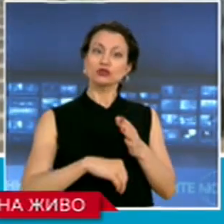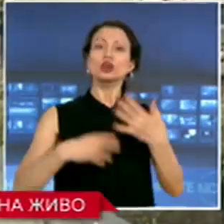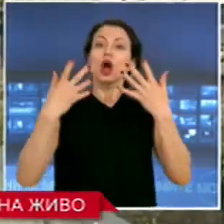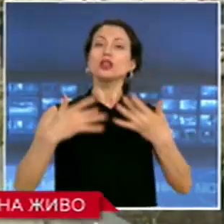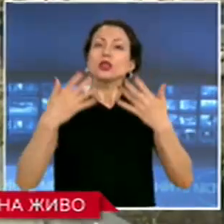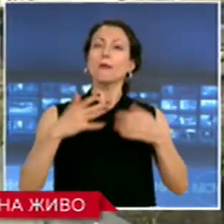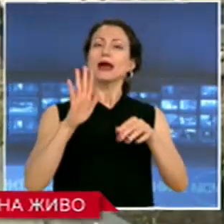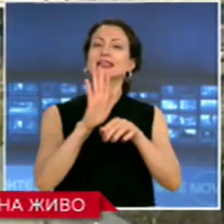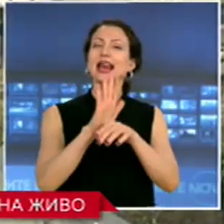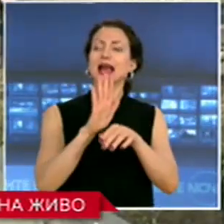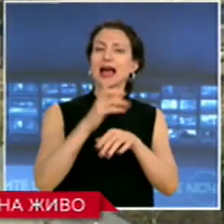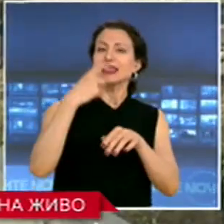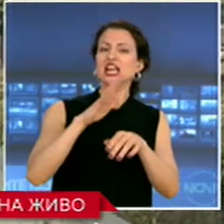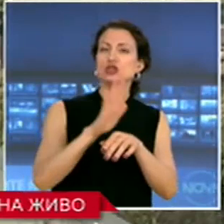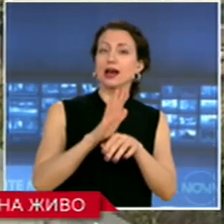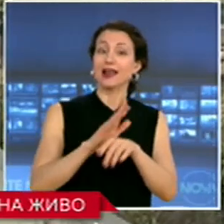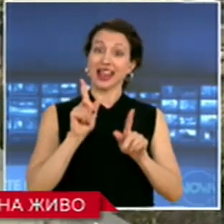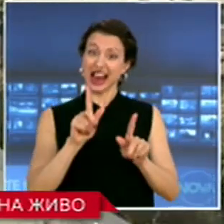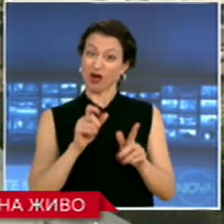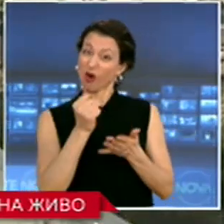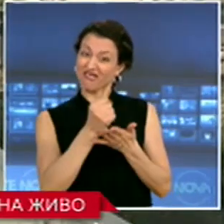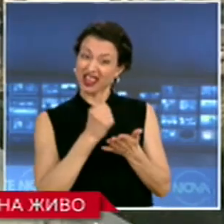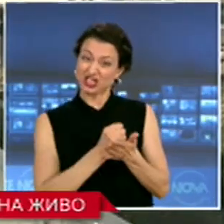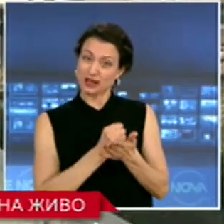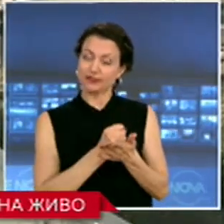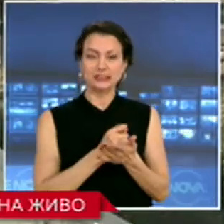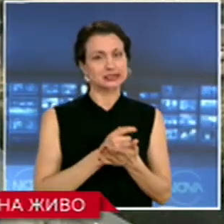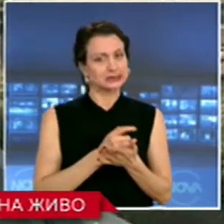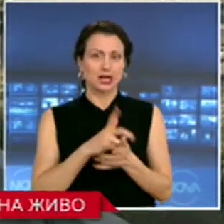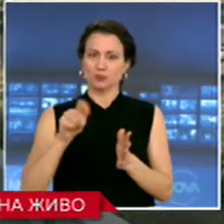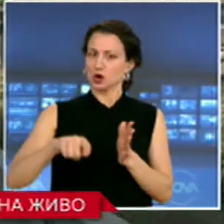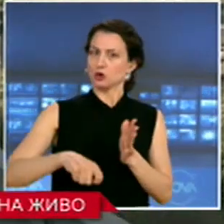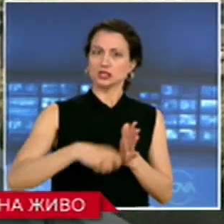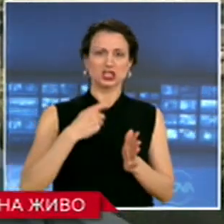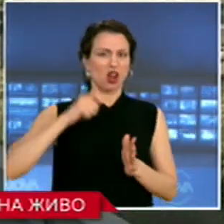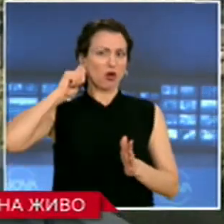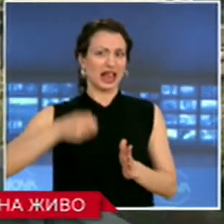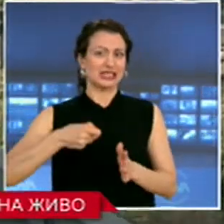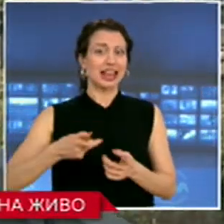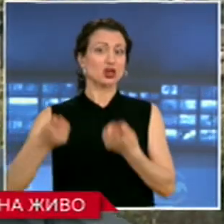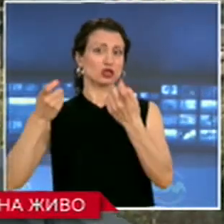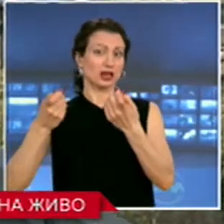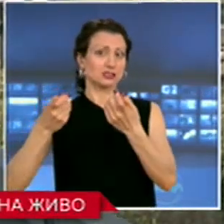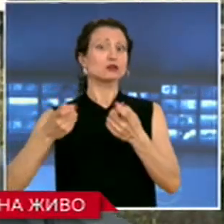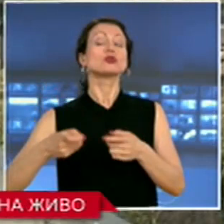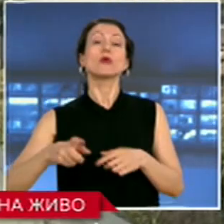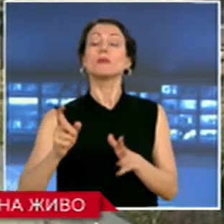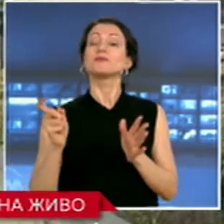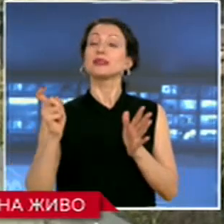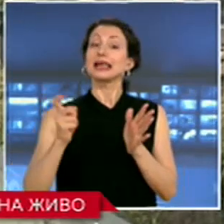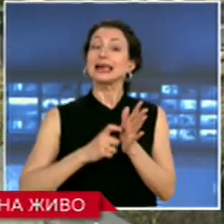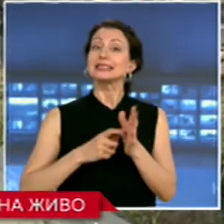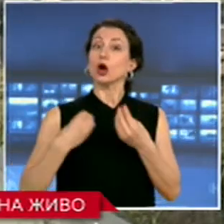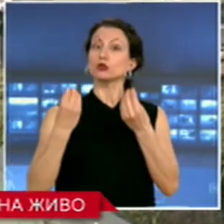фалшифицирането на този документ се наказва строго от гръцкото законодателство. Иначе днес през деня, в сутрешните часове,